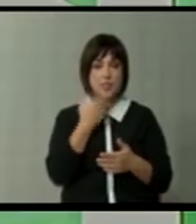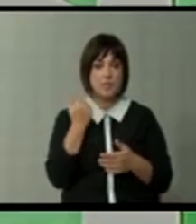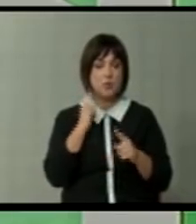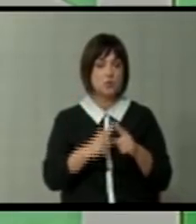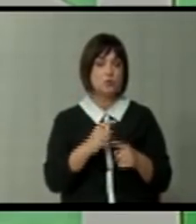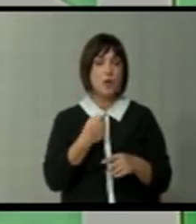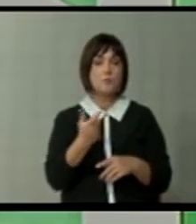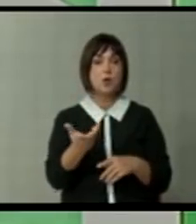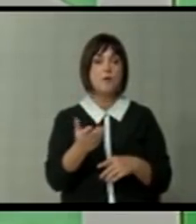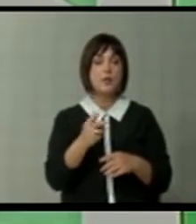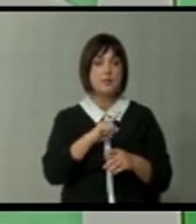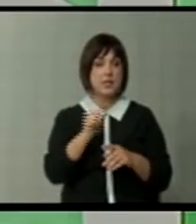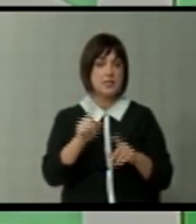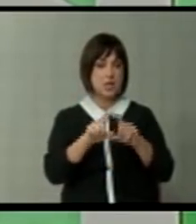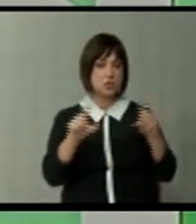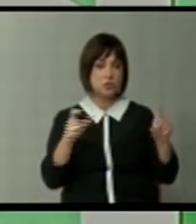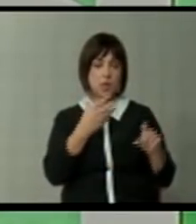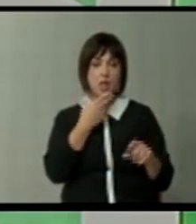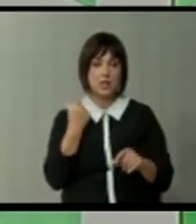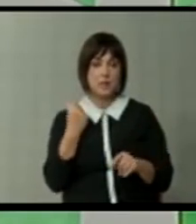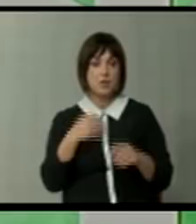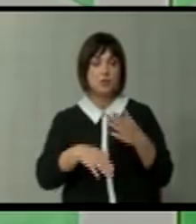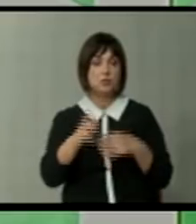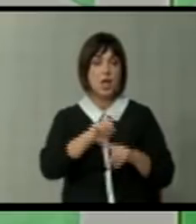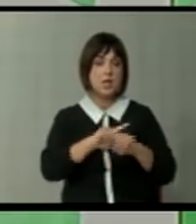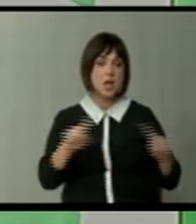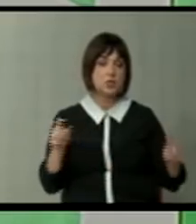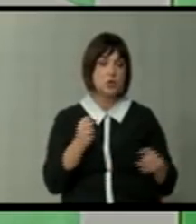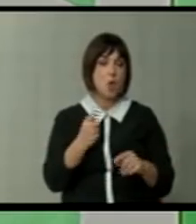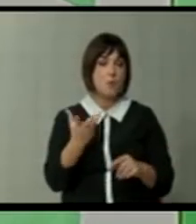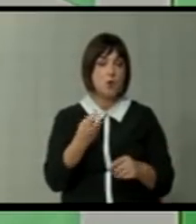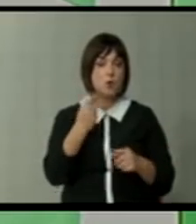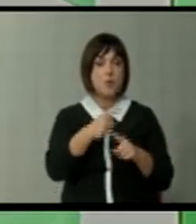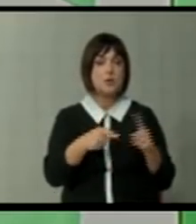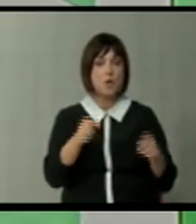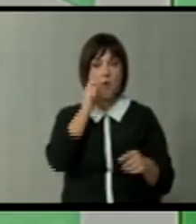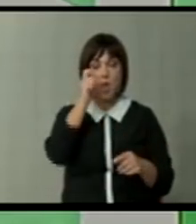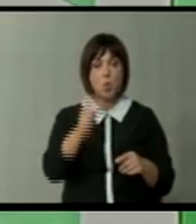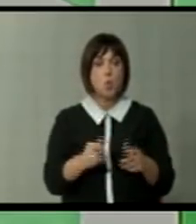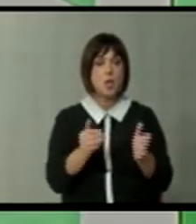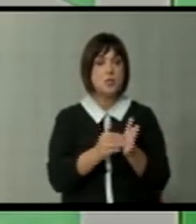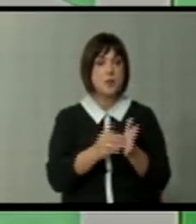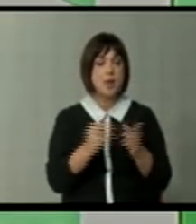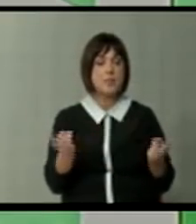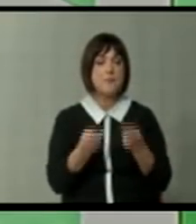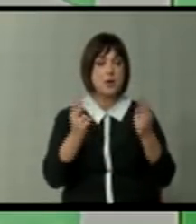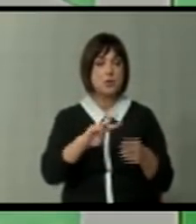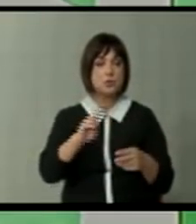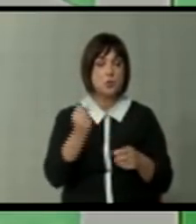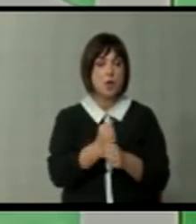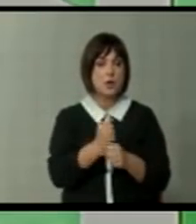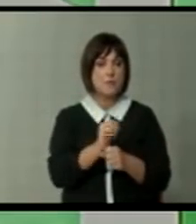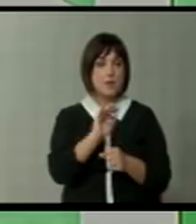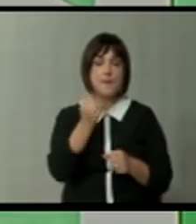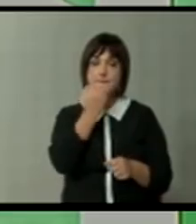прецизна бройка ни една институција вероятно ја нема или излегуваат со различни бройки добар дел од тие луги ќе треба да бараат нешто друго. Има